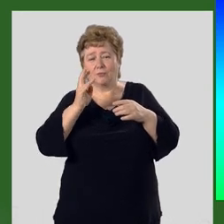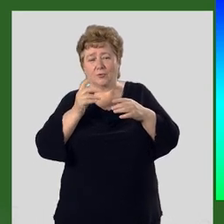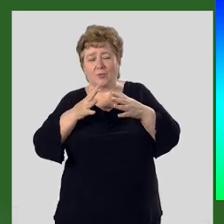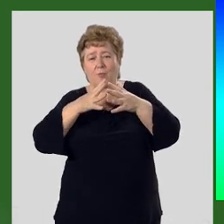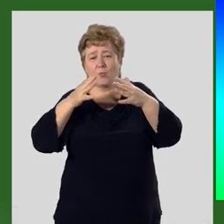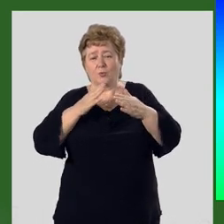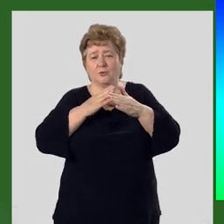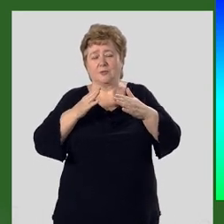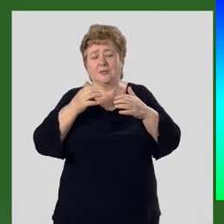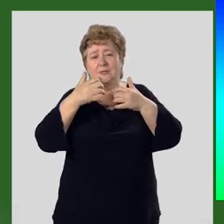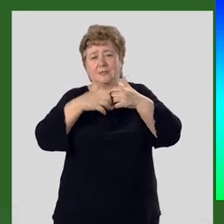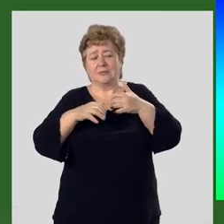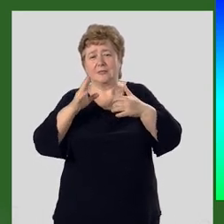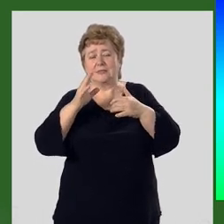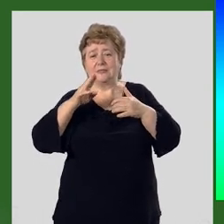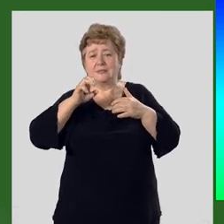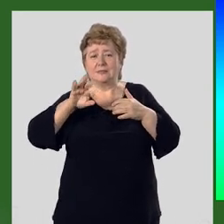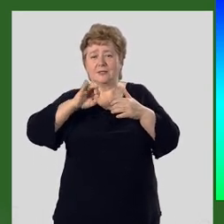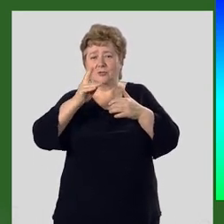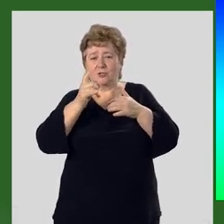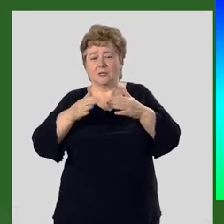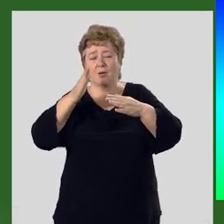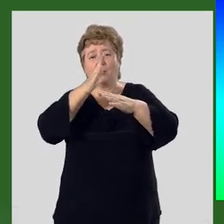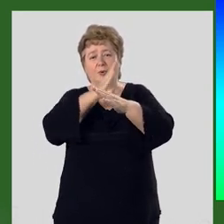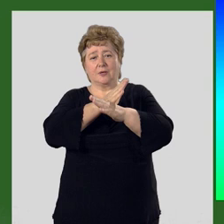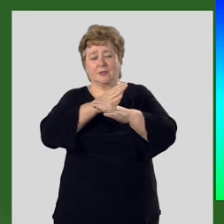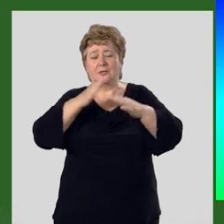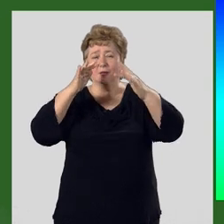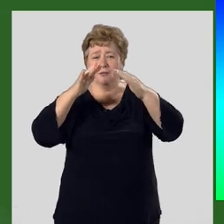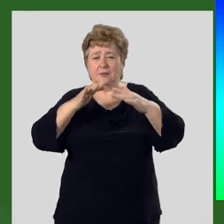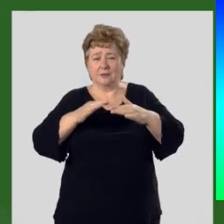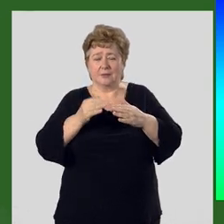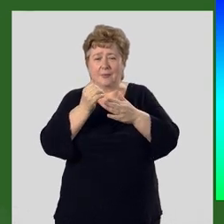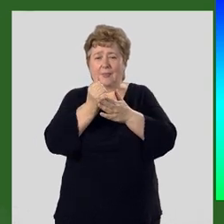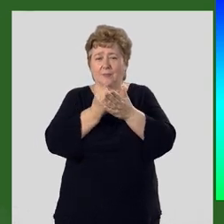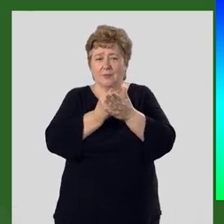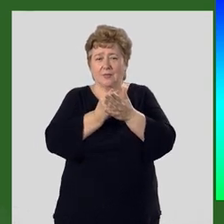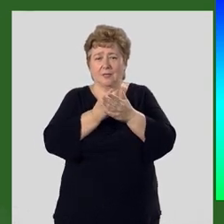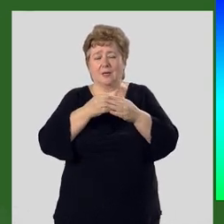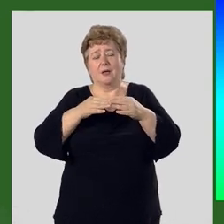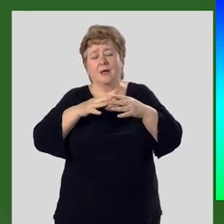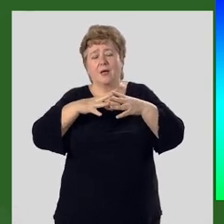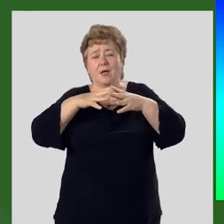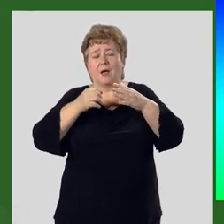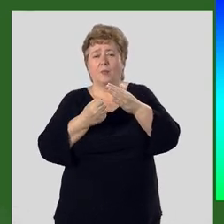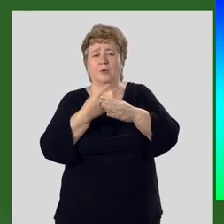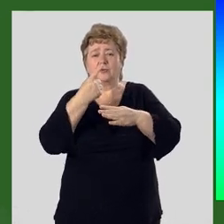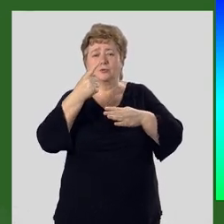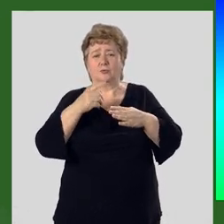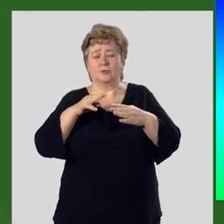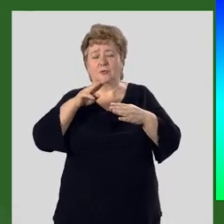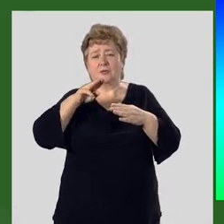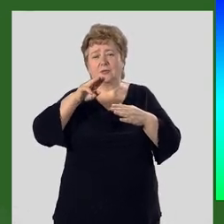большей части Срединного Теньшане прекращается осадка накоплений и образуются